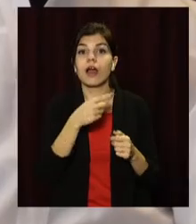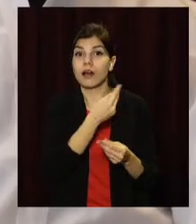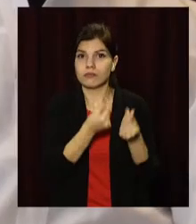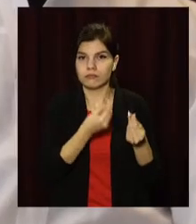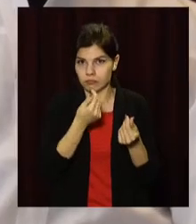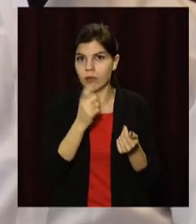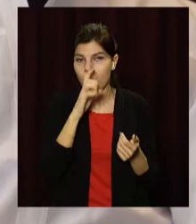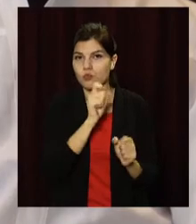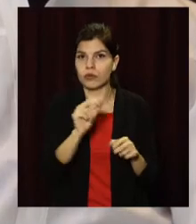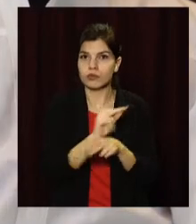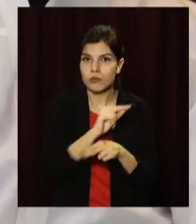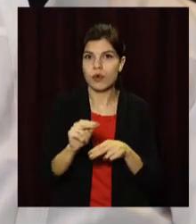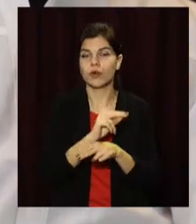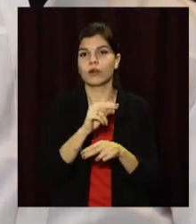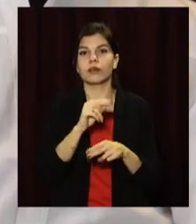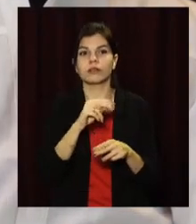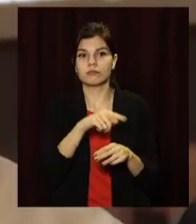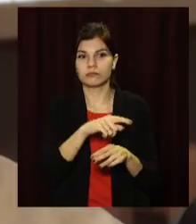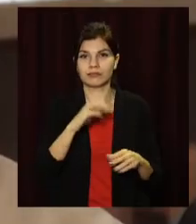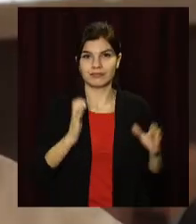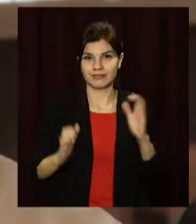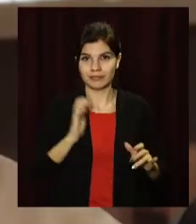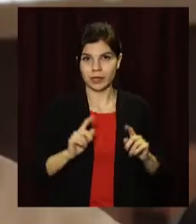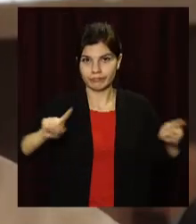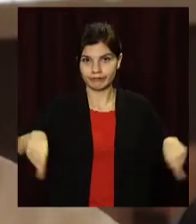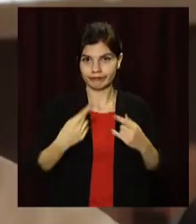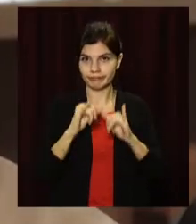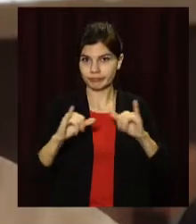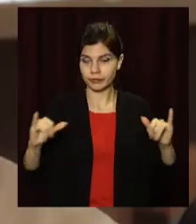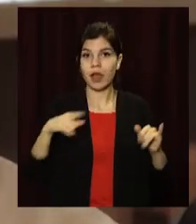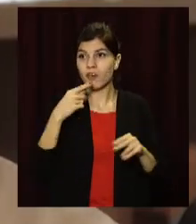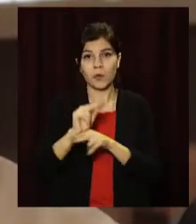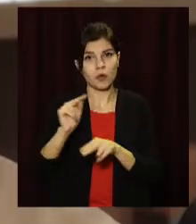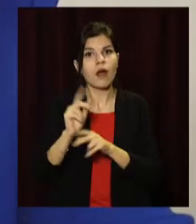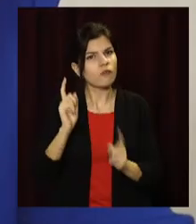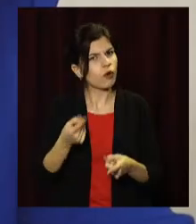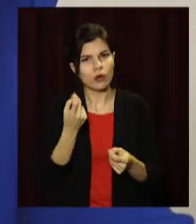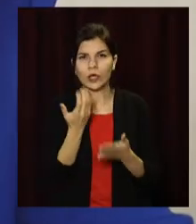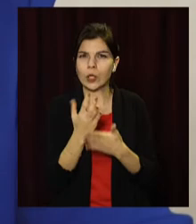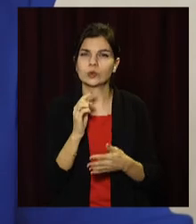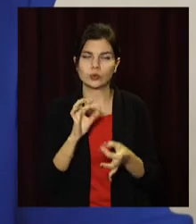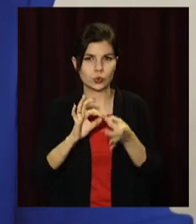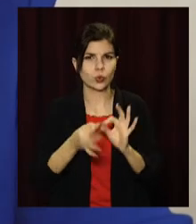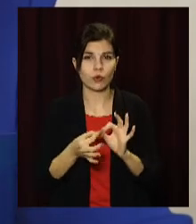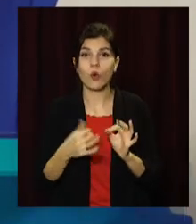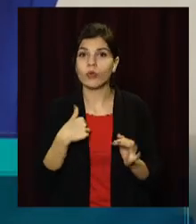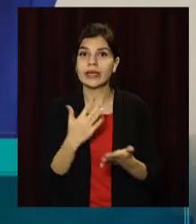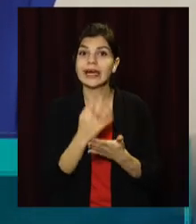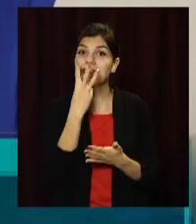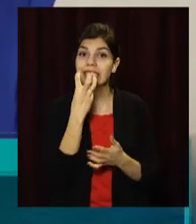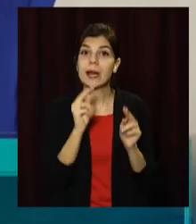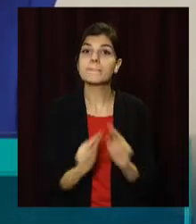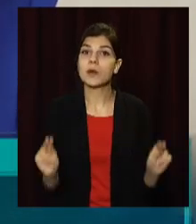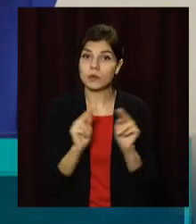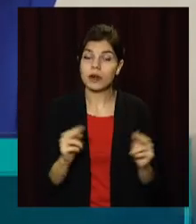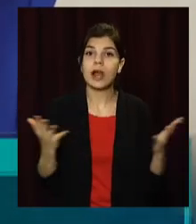купувати літературу та оновлювати дидактичні матеріали. Хоча й зізнаються, навчати їх непросто. Зараз у нас є 300 викладачів,